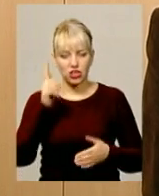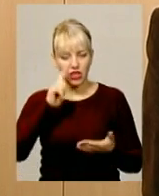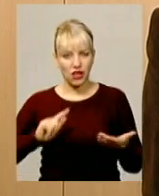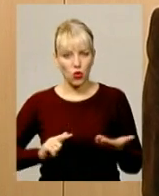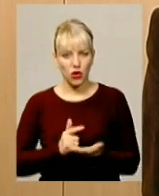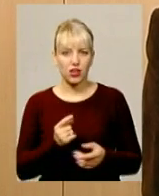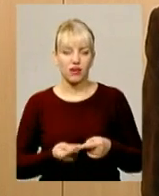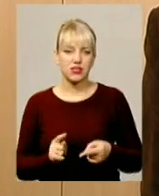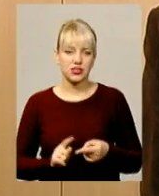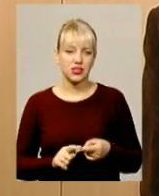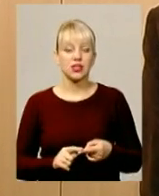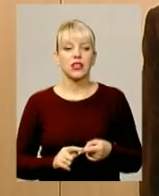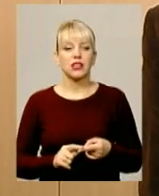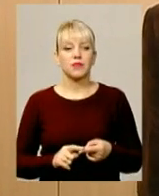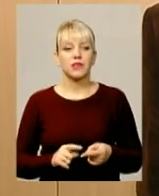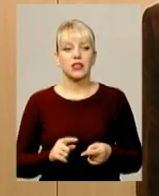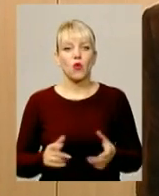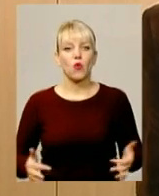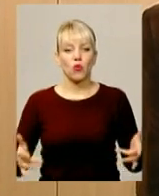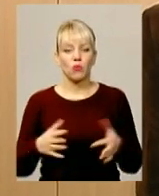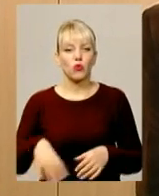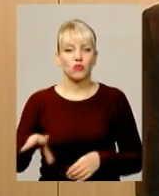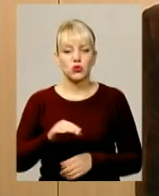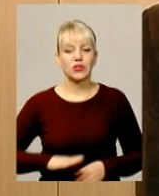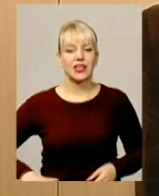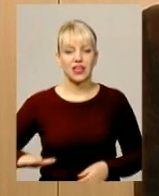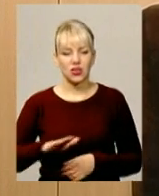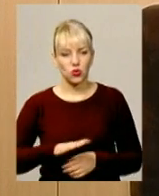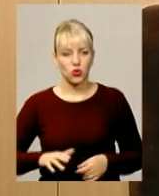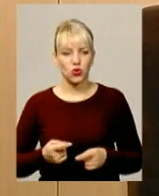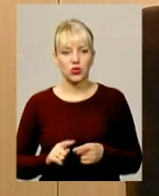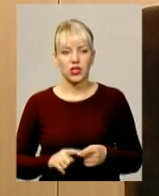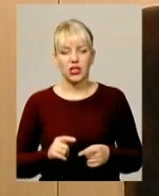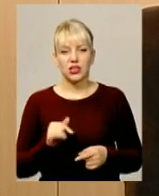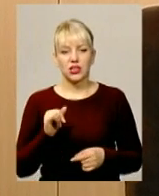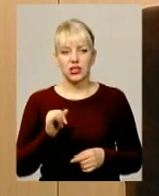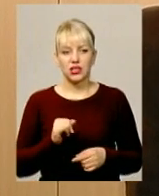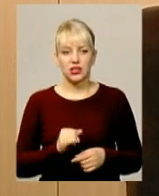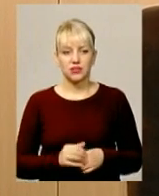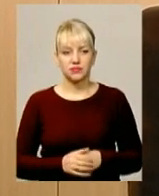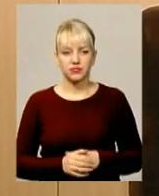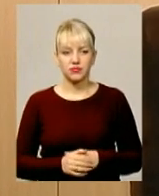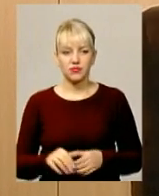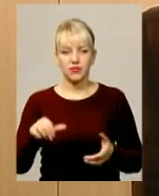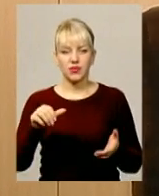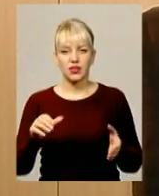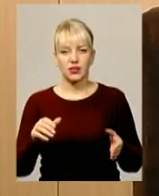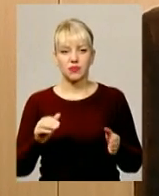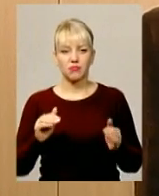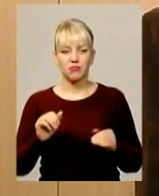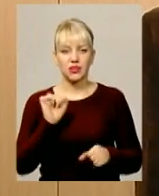охоплює всю територію Хмельницької області. У частині адміністративно-территоріальних одиниць призупинено